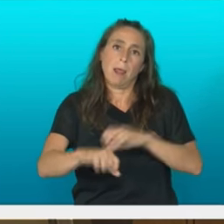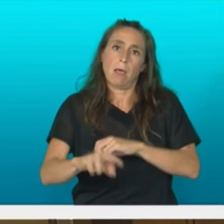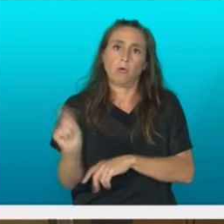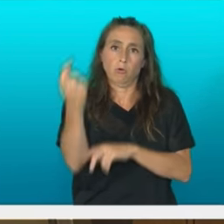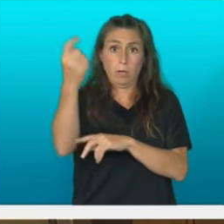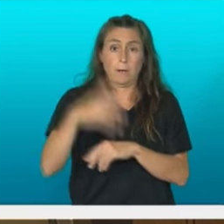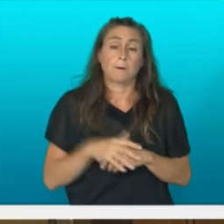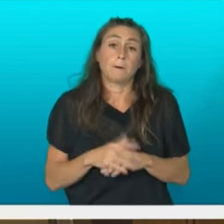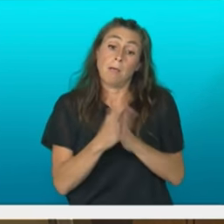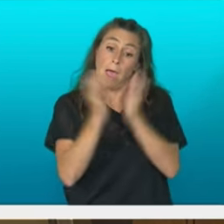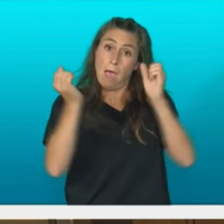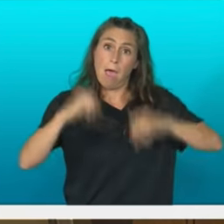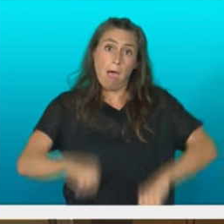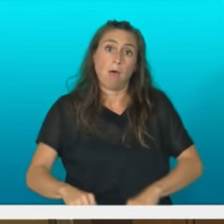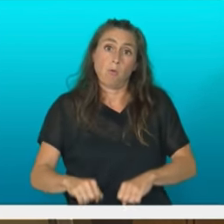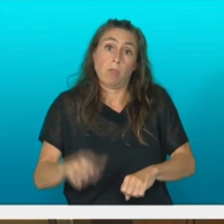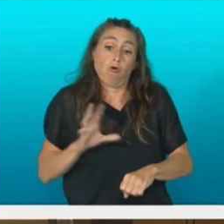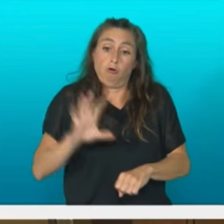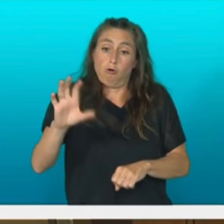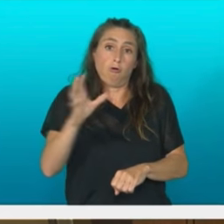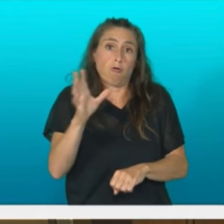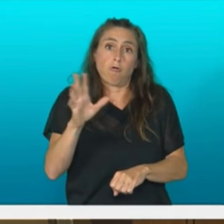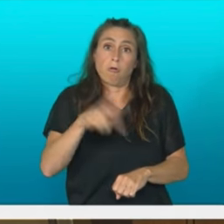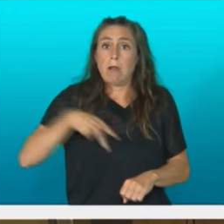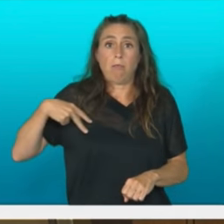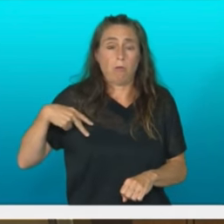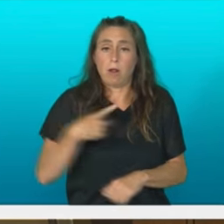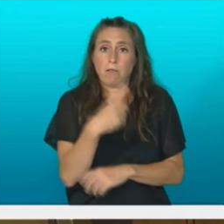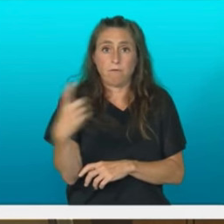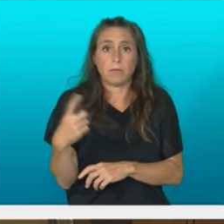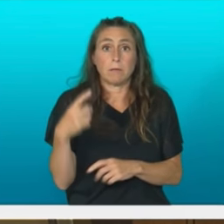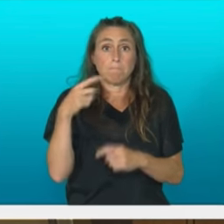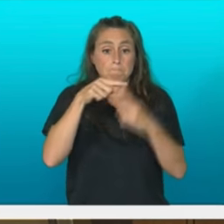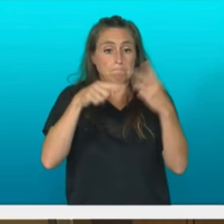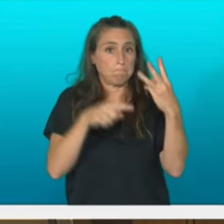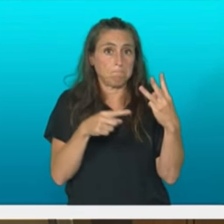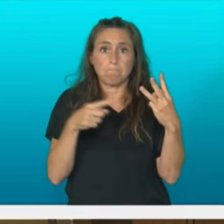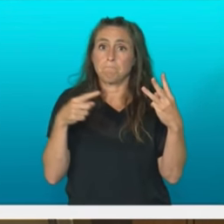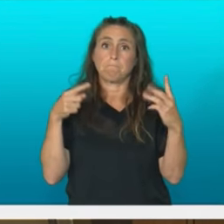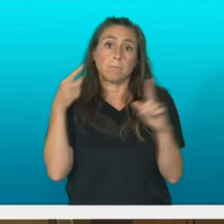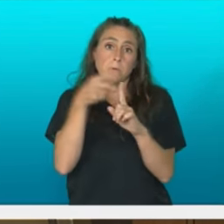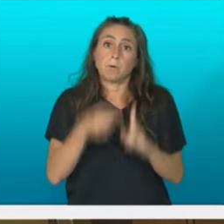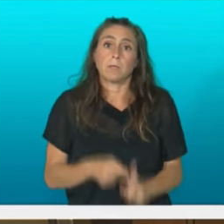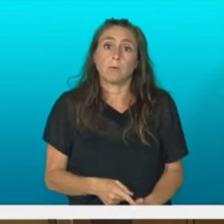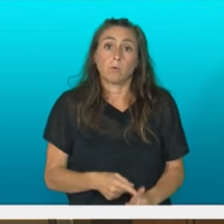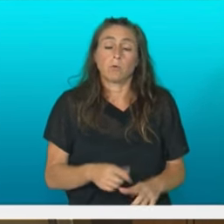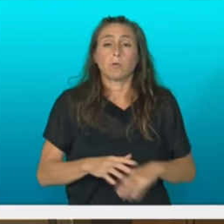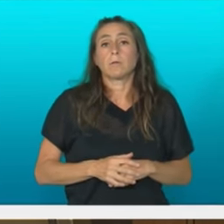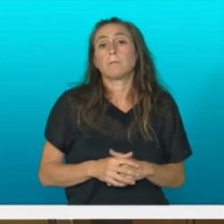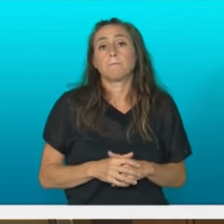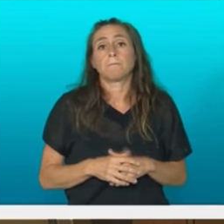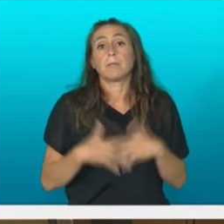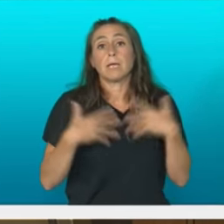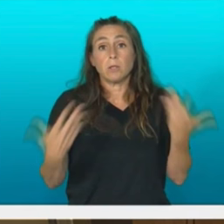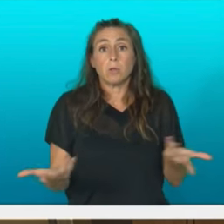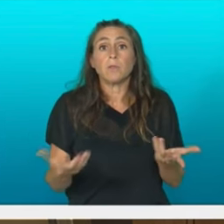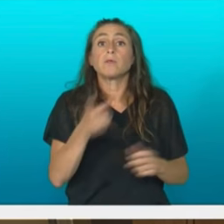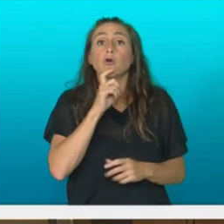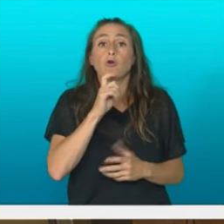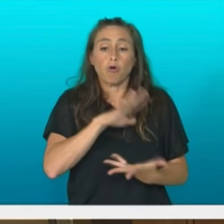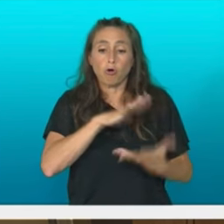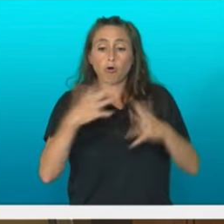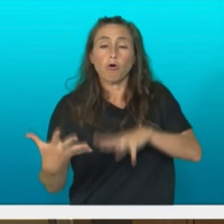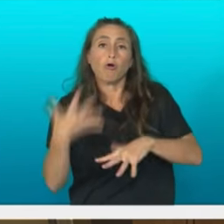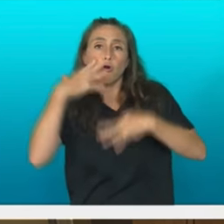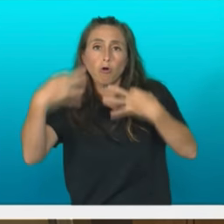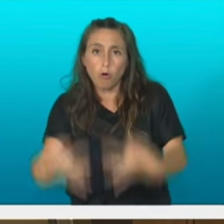horiek misioak misio hauek eltzeko eta egikaritzeko erramintak behar ditugu horregatik aldarrikatu